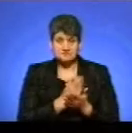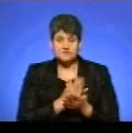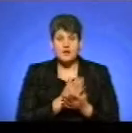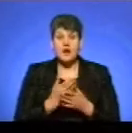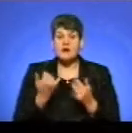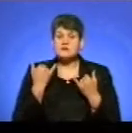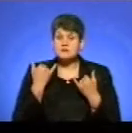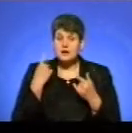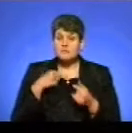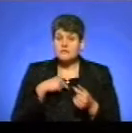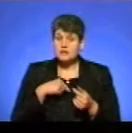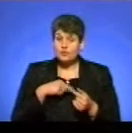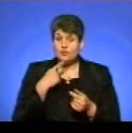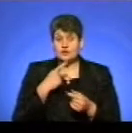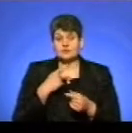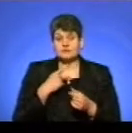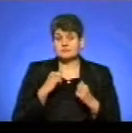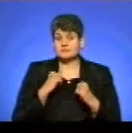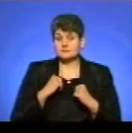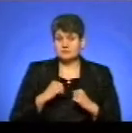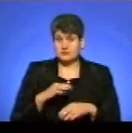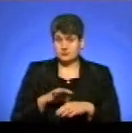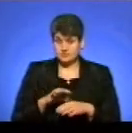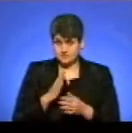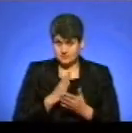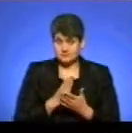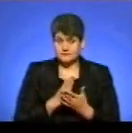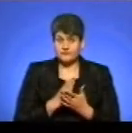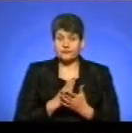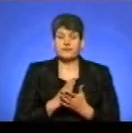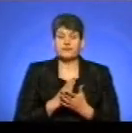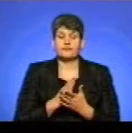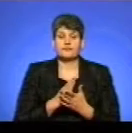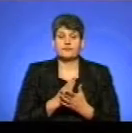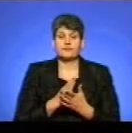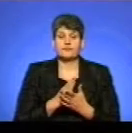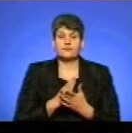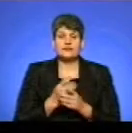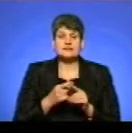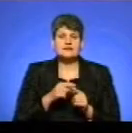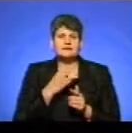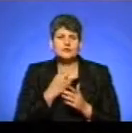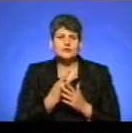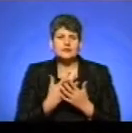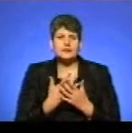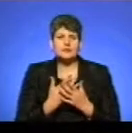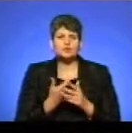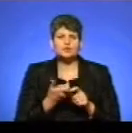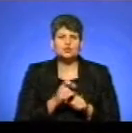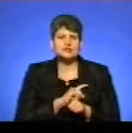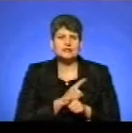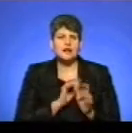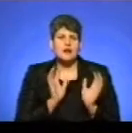психологи вже говорять про пасивне насилля, яке виявляється в надмірній опіці,